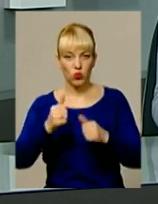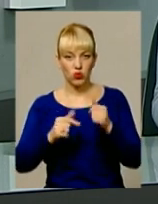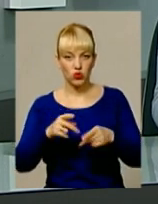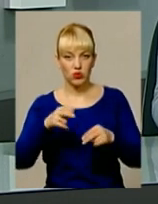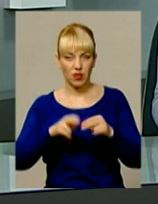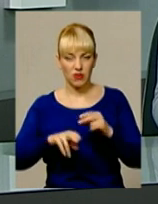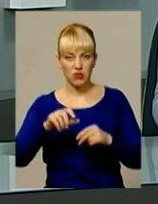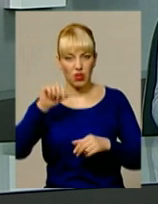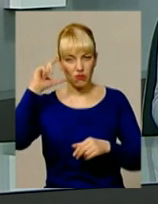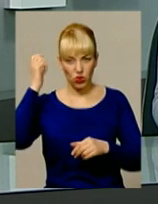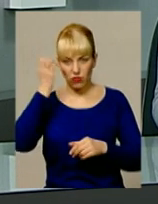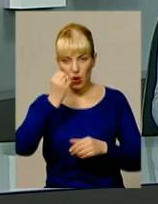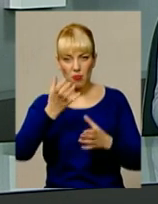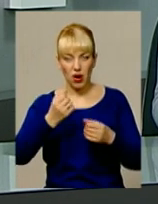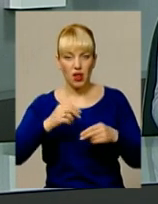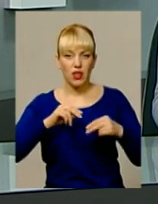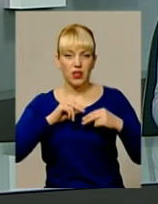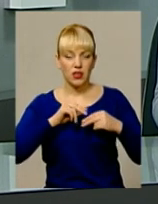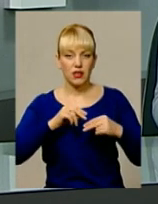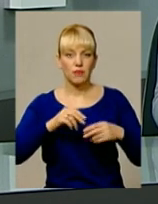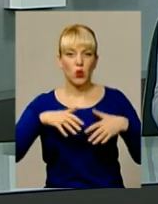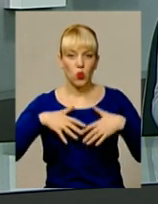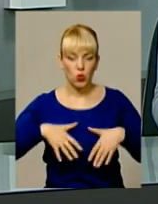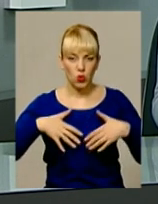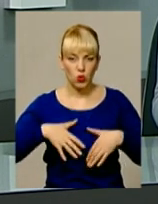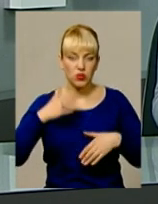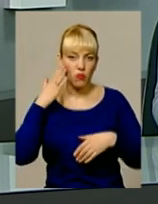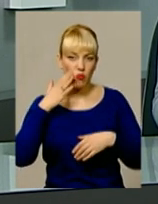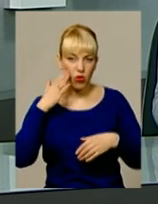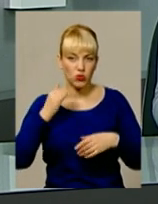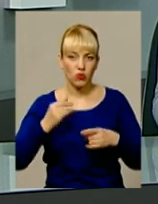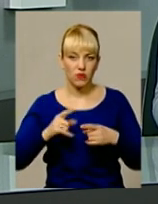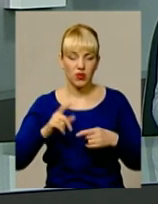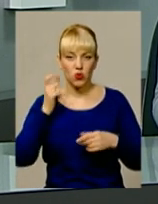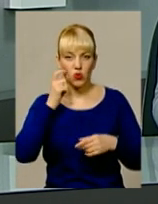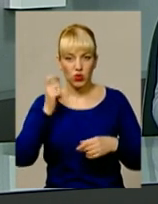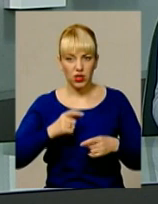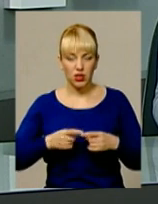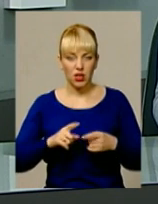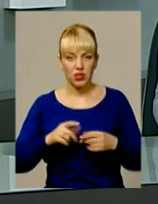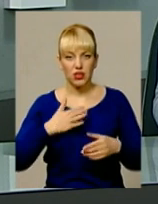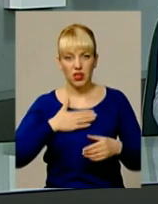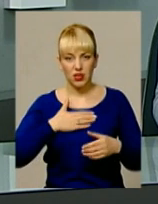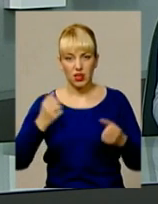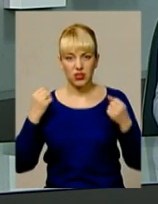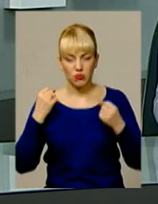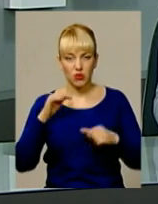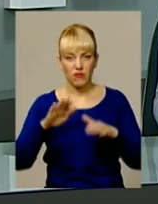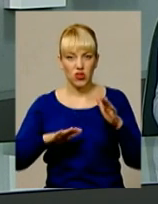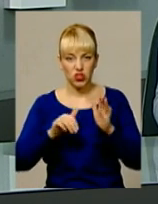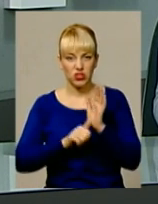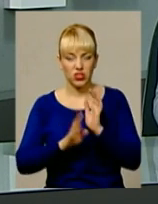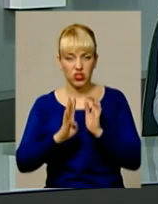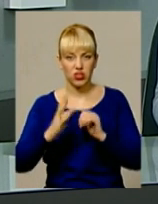Кривому Розі, брали спортсмани з України, Грузії та Молдови. Представник Хмельницької школи боксу тріумфував у ваговій категорії до 64